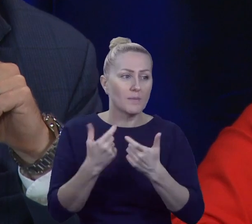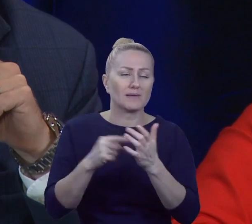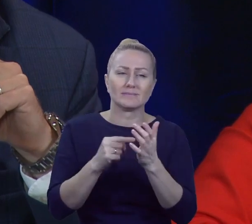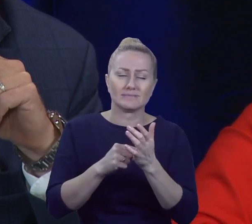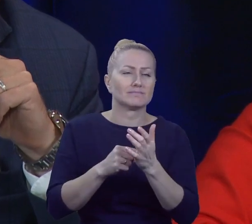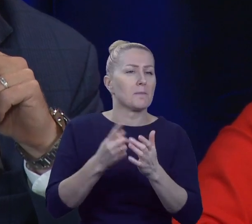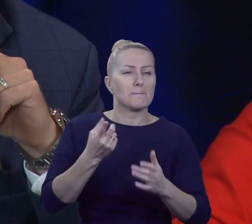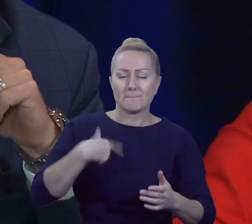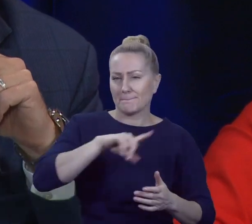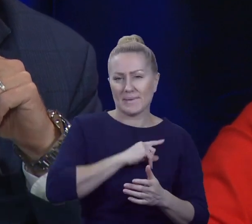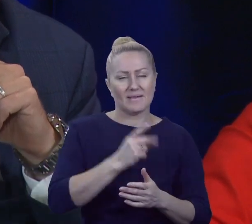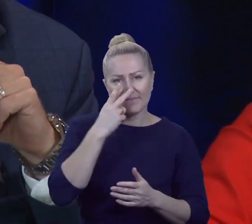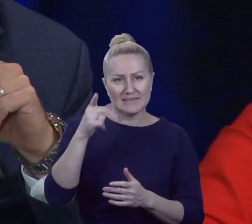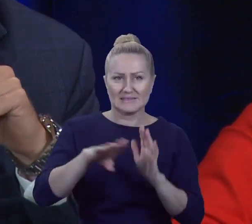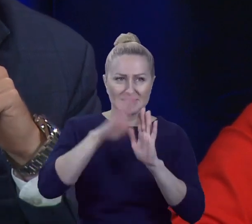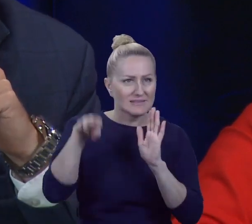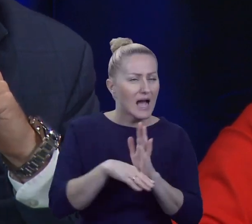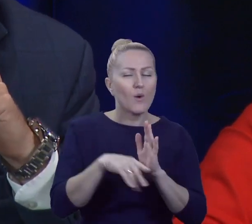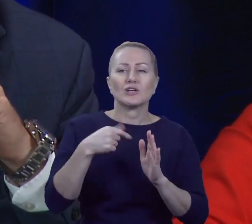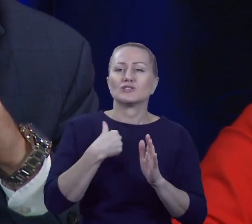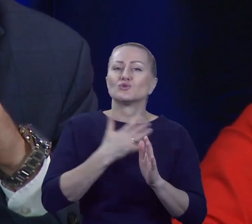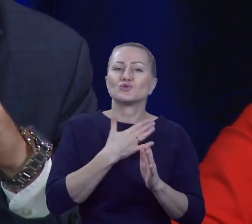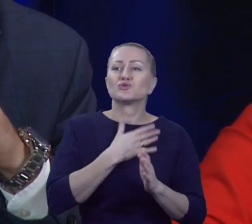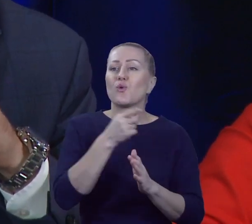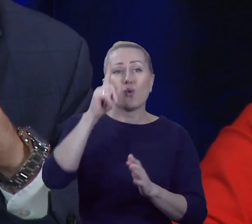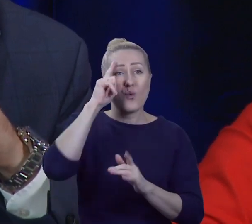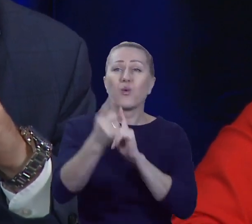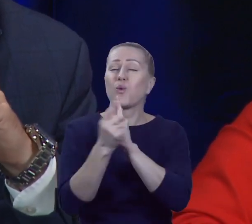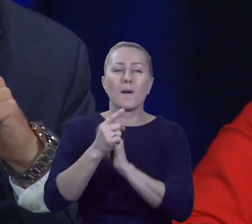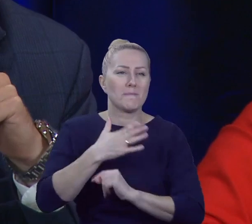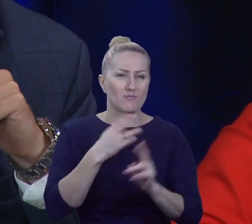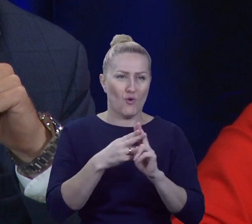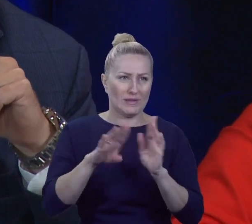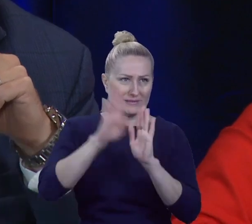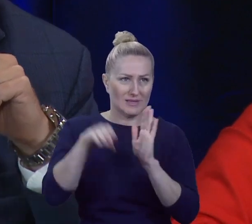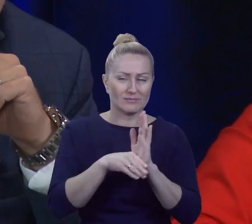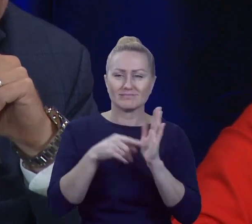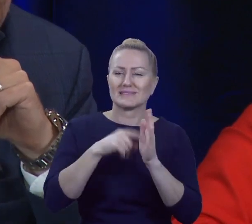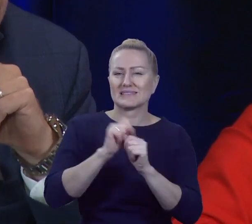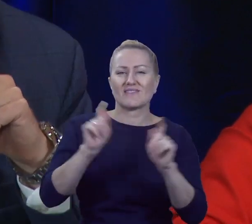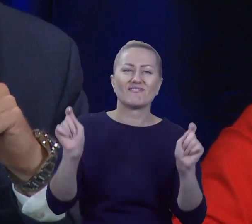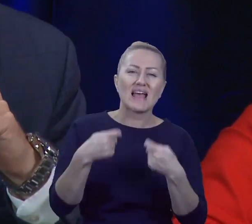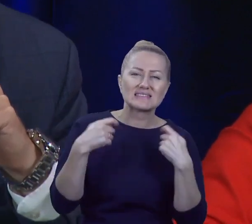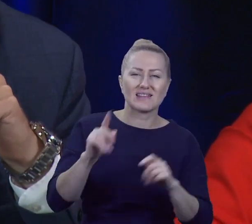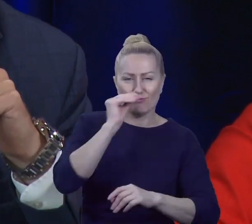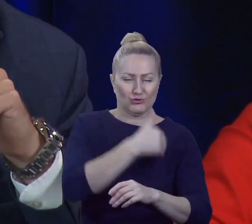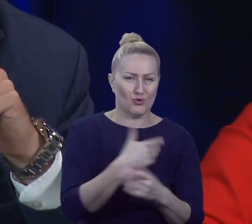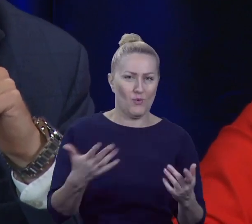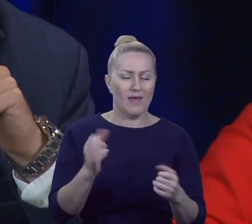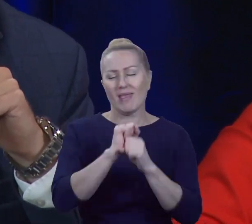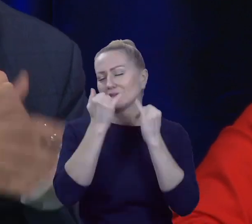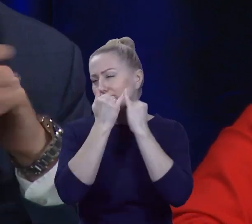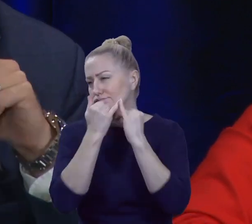tak naprawdę pod ręką naszych mieszkańców praktycznie cały czas. To są festyny w szkołach, są różnego